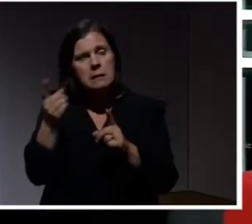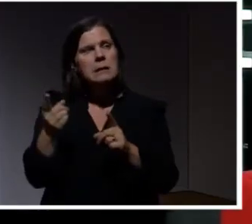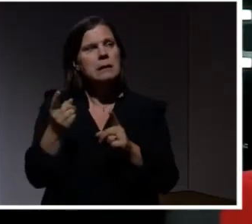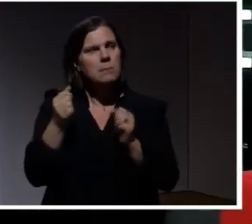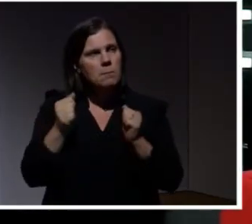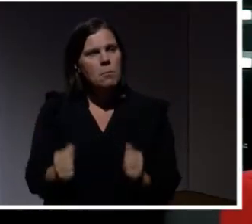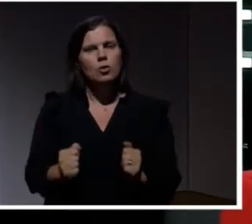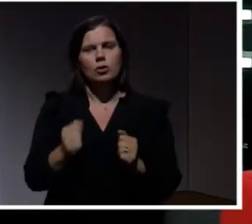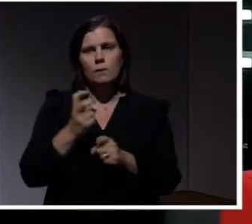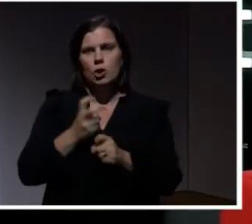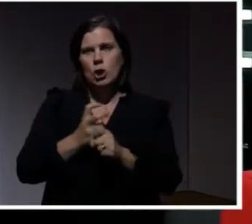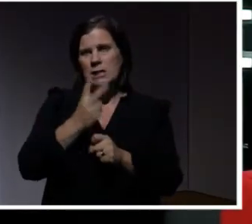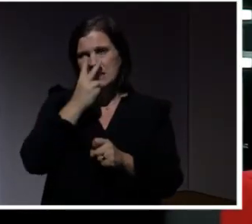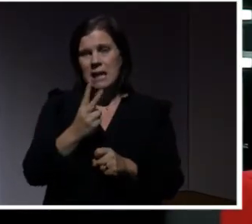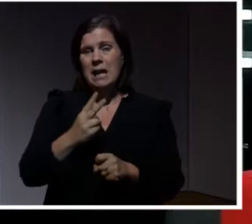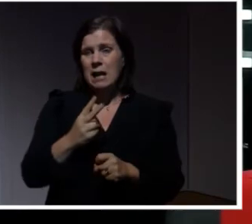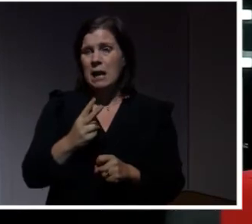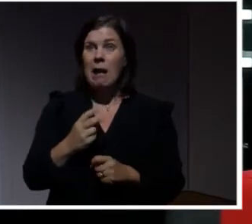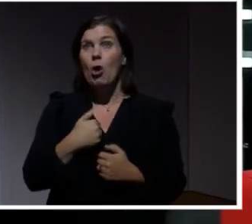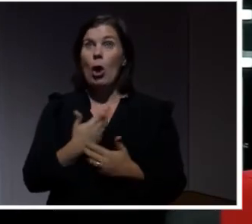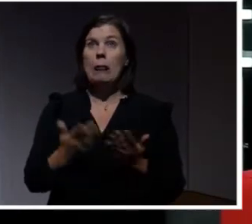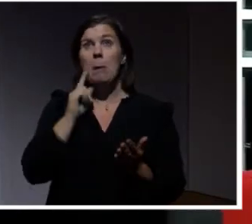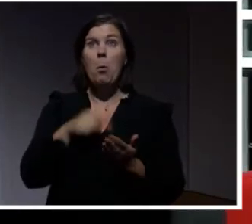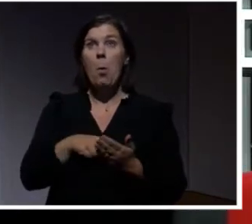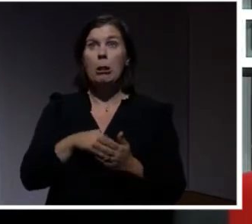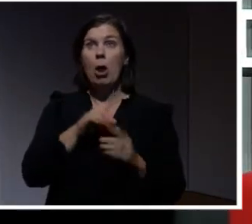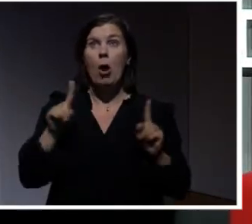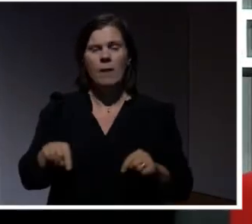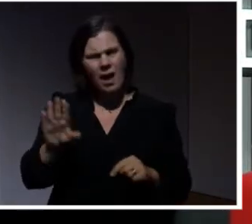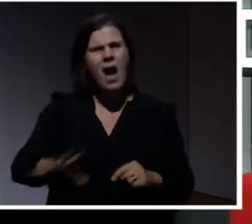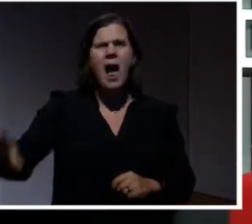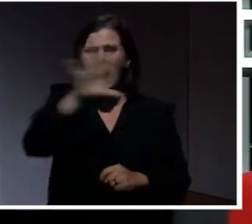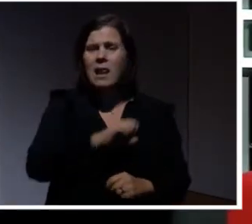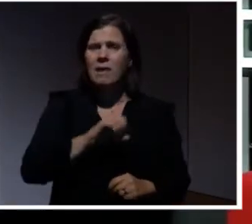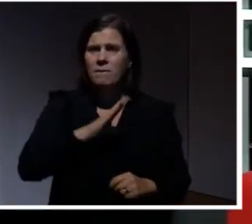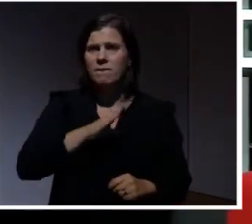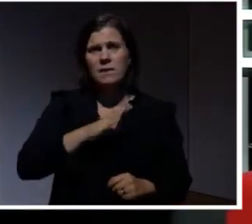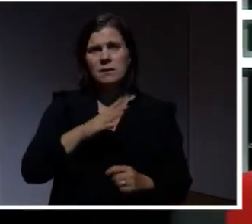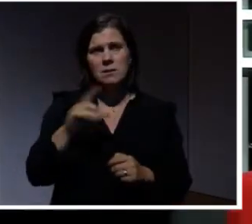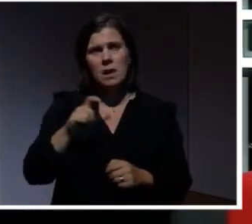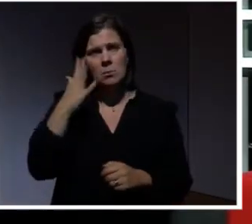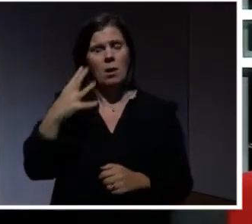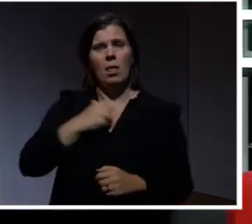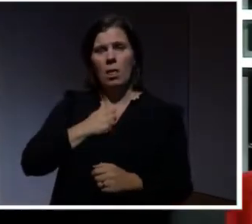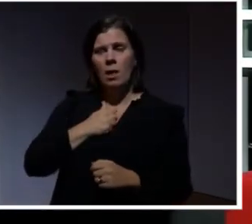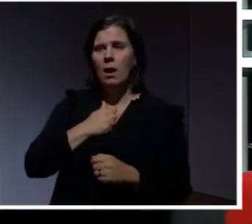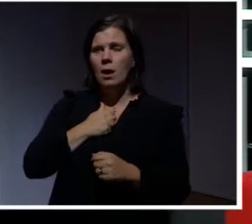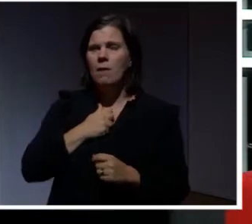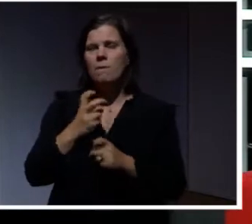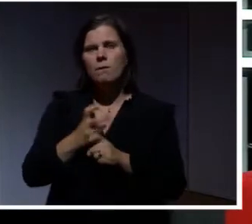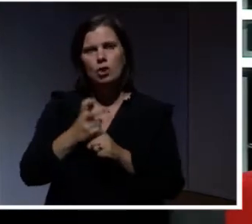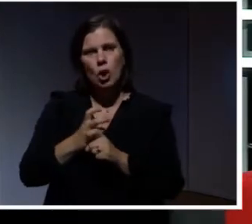inte är en måltavla. Det är ni. Av olika skäl. Och därför är det viktigt att inte bara vara reaktiv utan